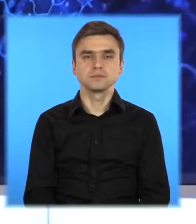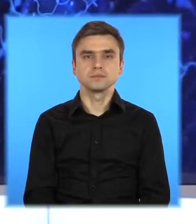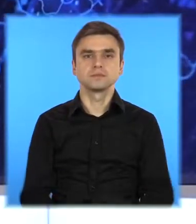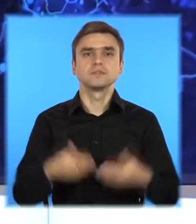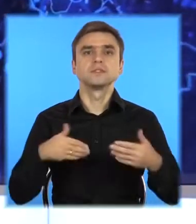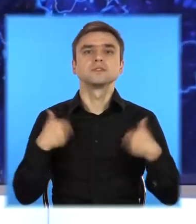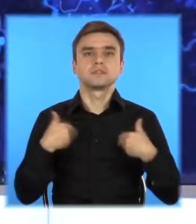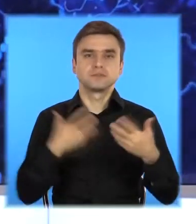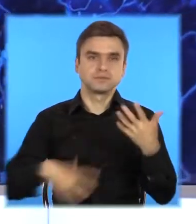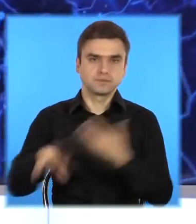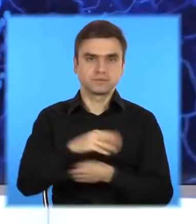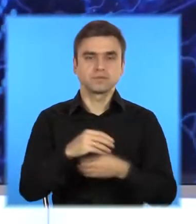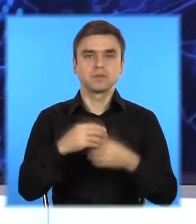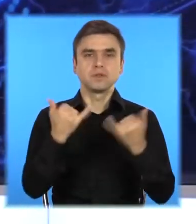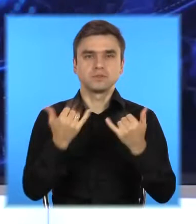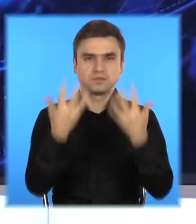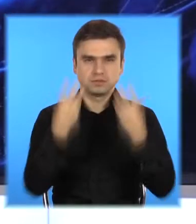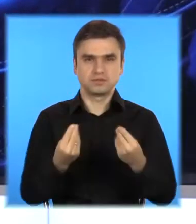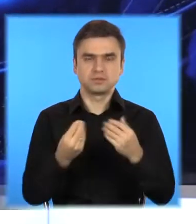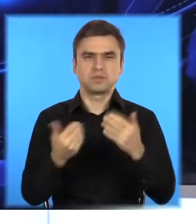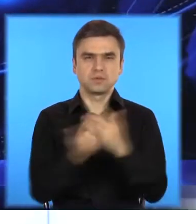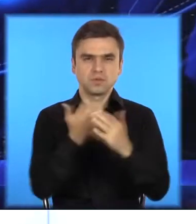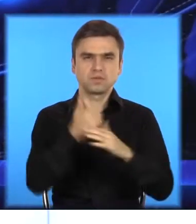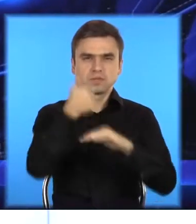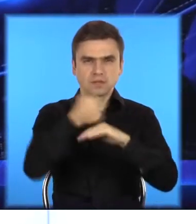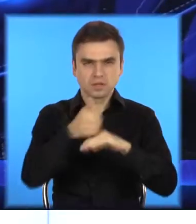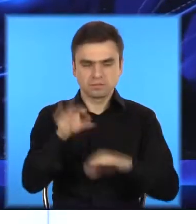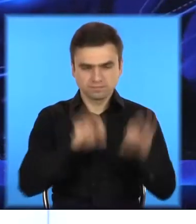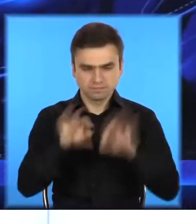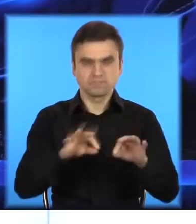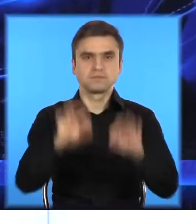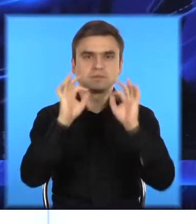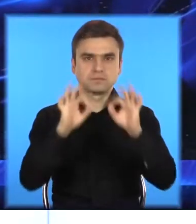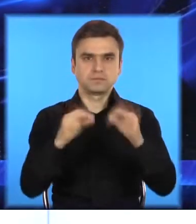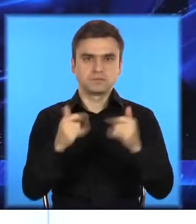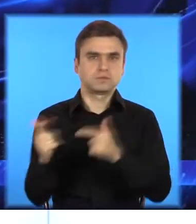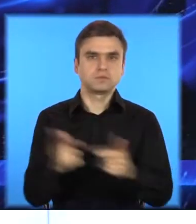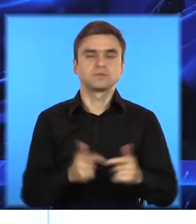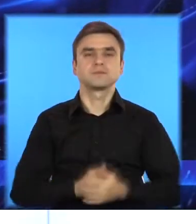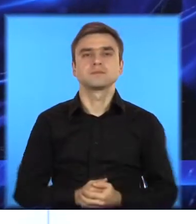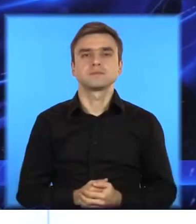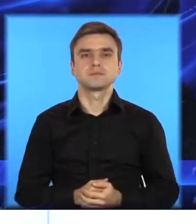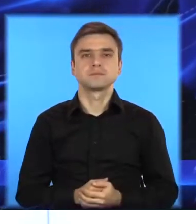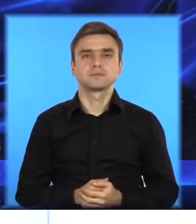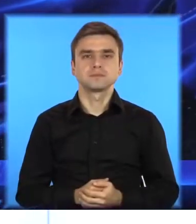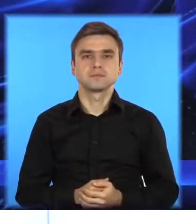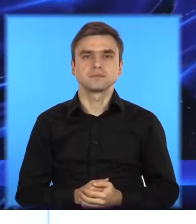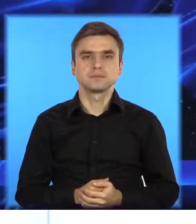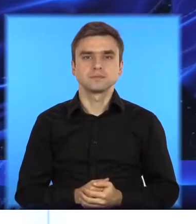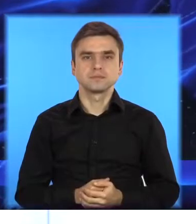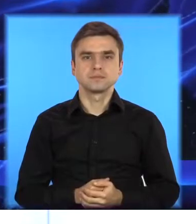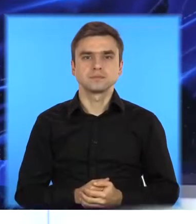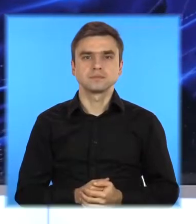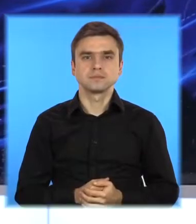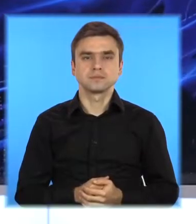Я вітаю усіх про головні події дня, що минає. Готові розказати журналісти першого міського. У студії працює Наталя